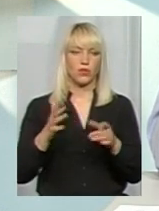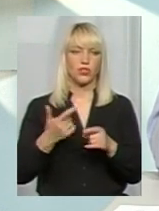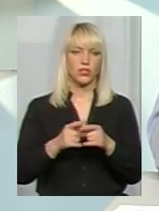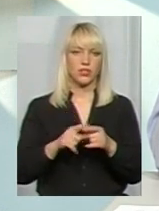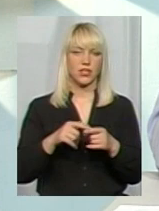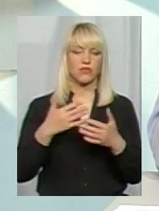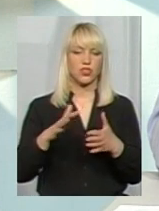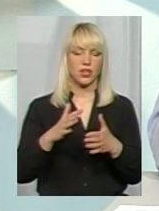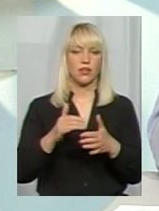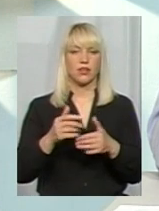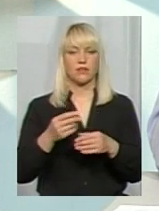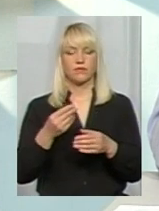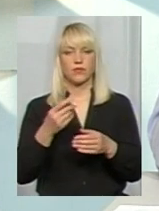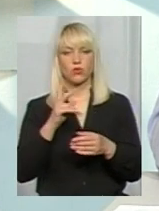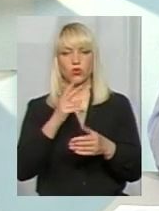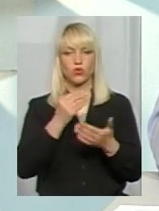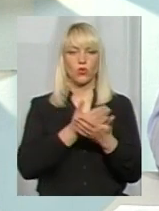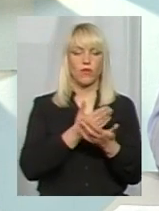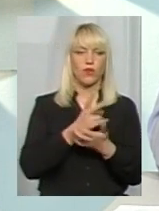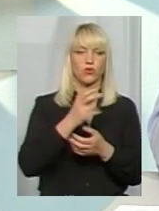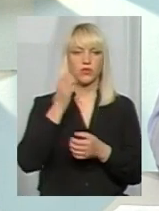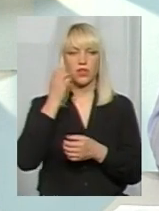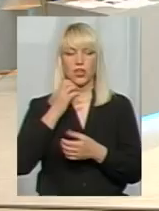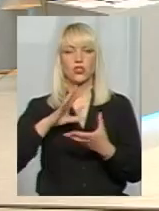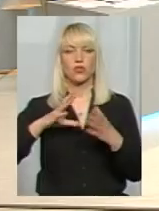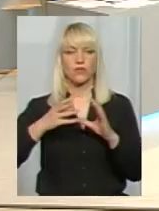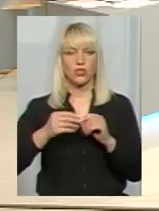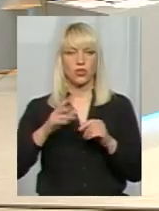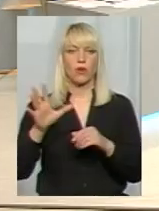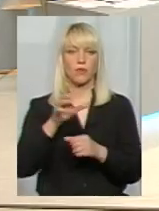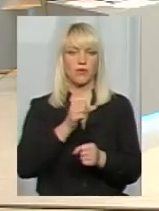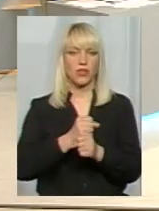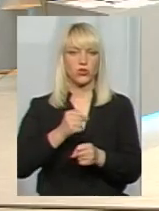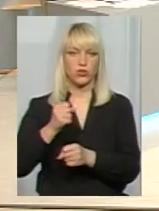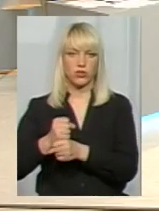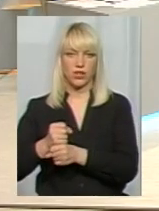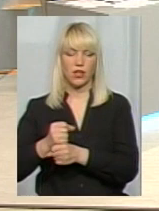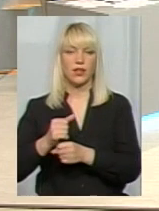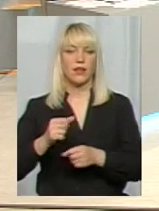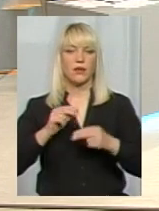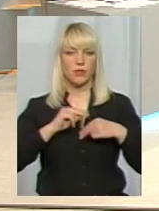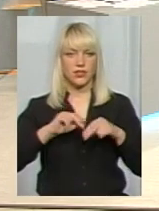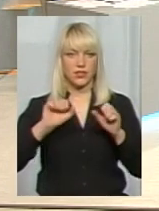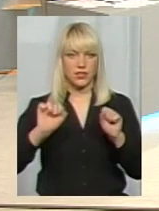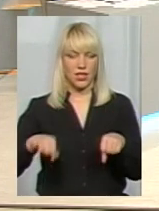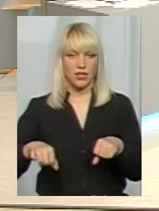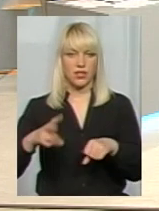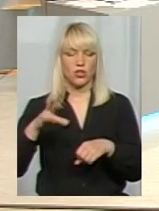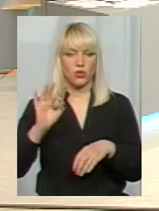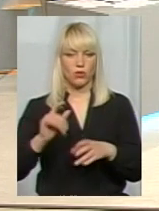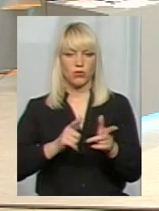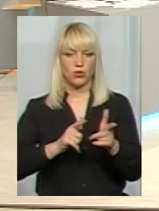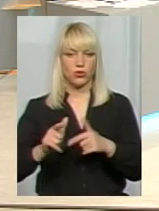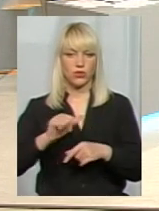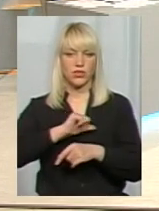його підтянули. Ну, в кого новіше, в кого старіше, але в цілому воно функціональне і працездатне. Але підготовка